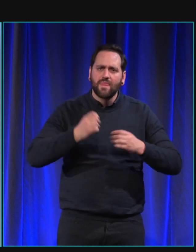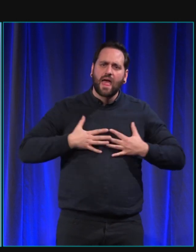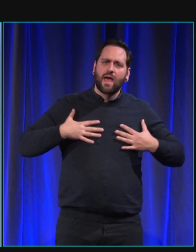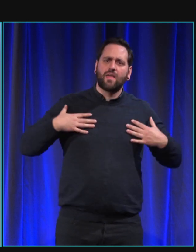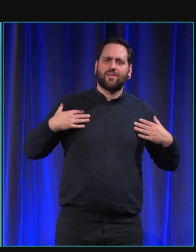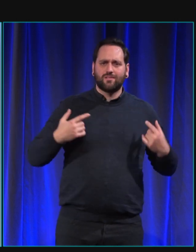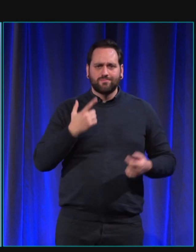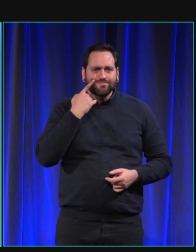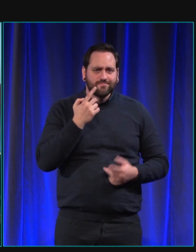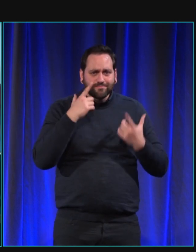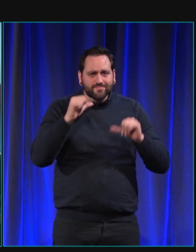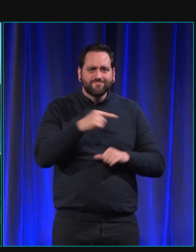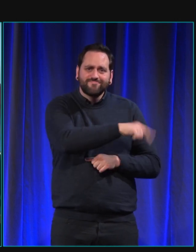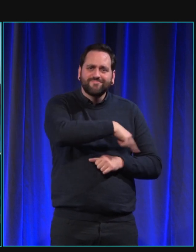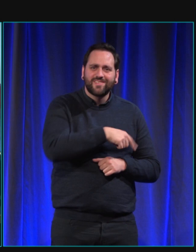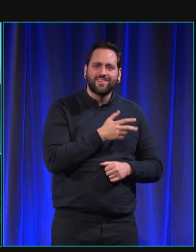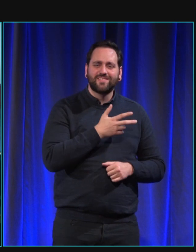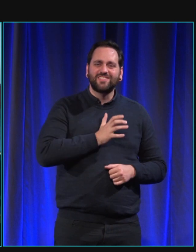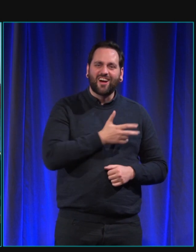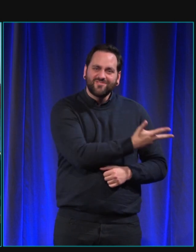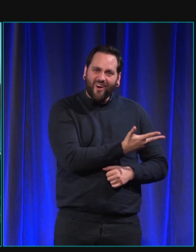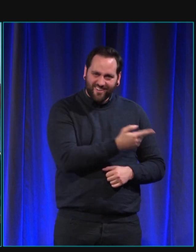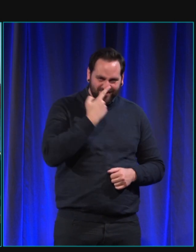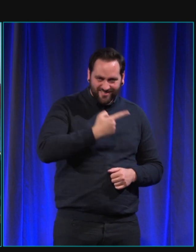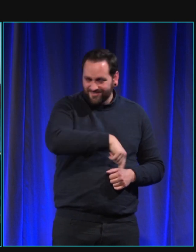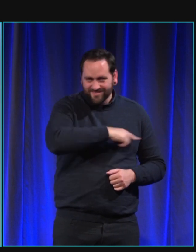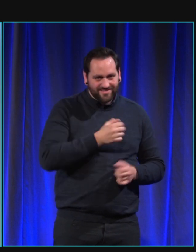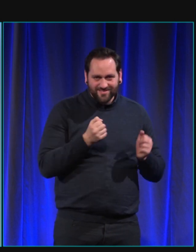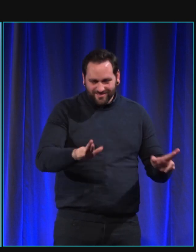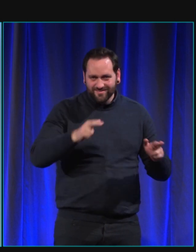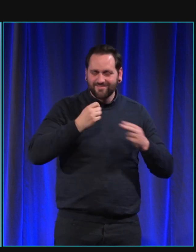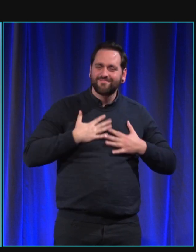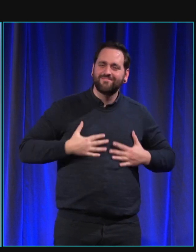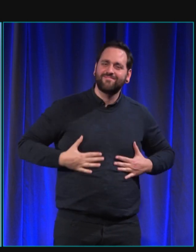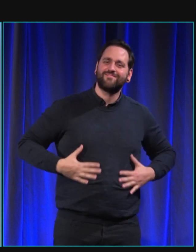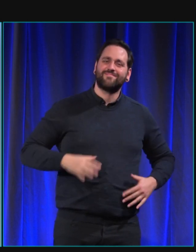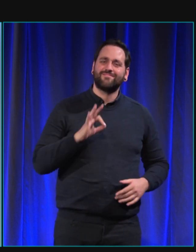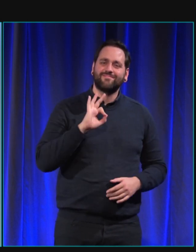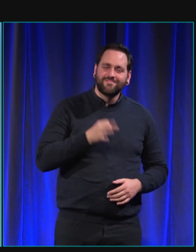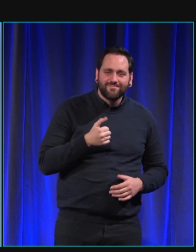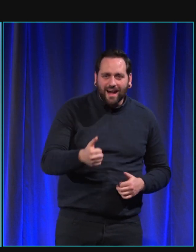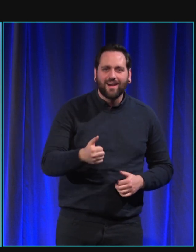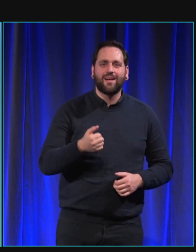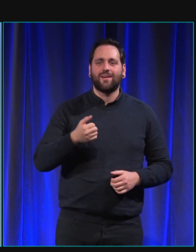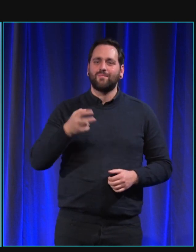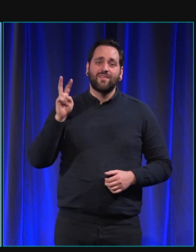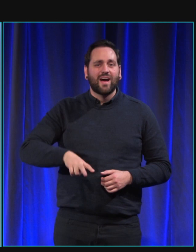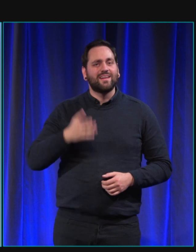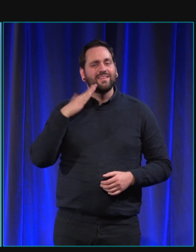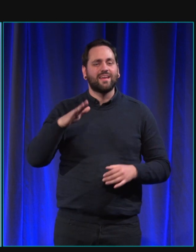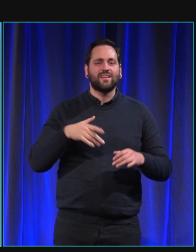pas l'air du tout d'être en mal-être. Mais c'est quand même un point sur lequel j'aimerais insister. Ce qu'on demande aux chiens d'assistance, c'est d'être des